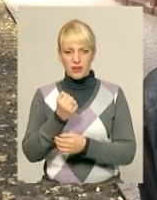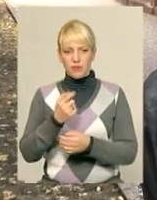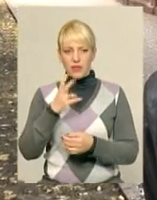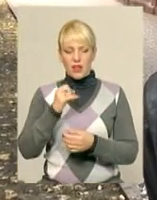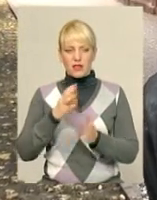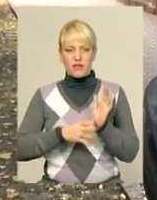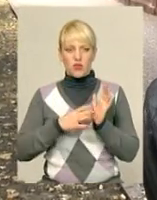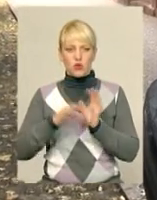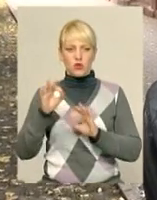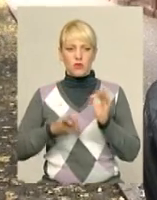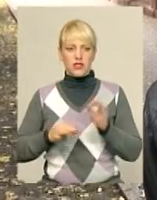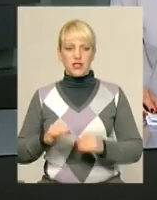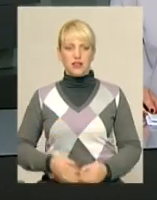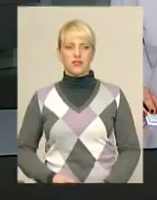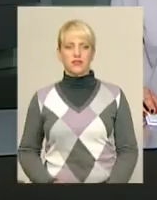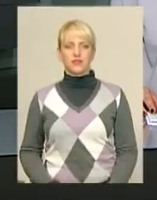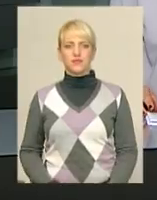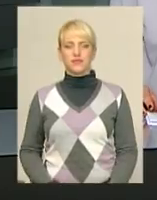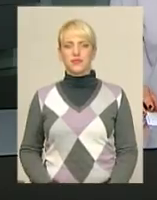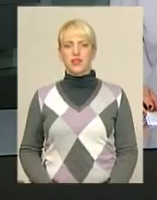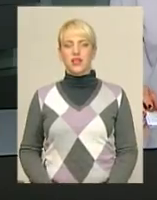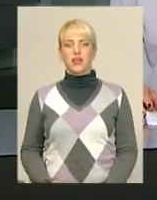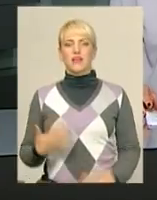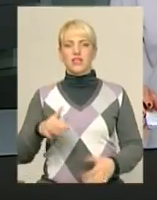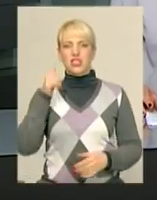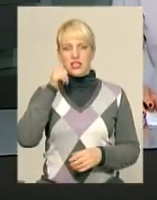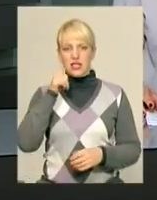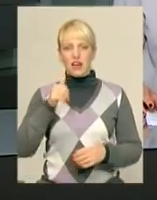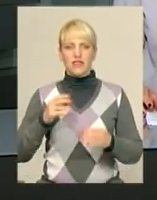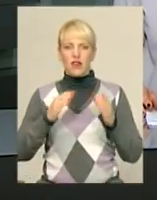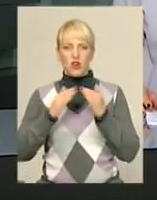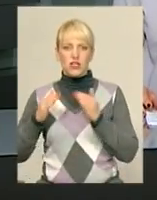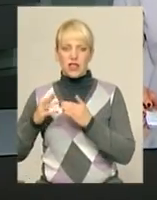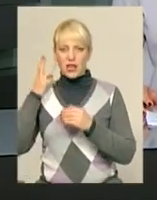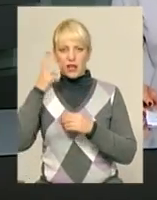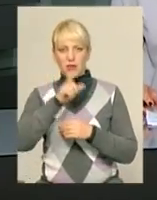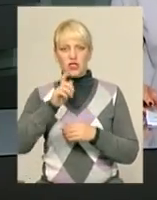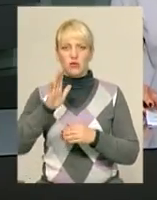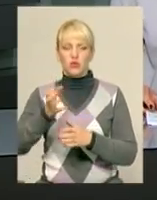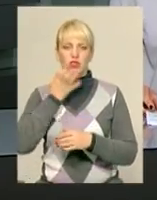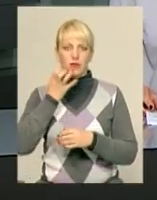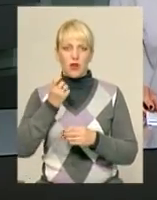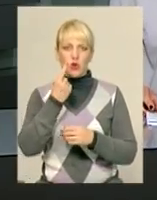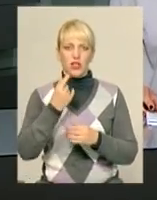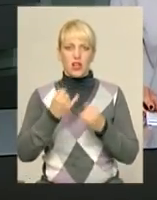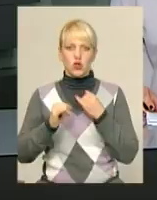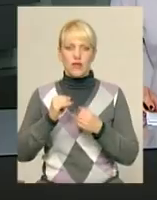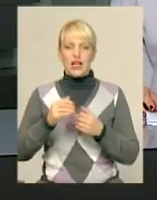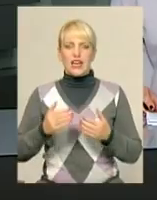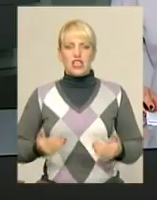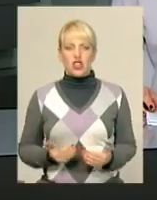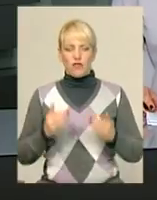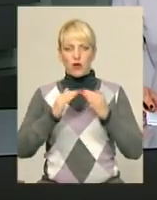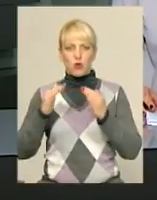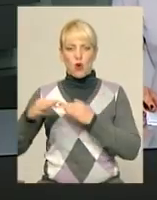90%. Вже завтра в оселях Хмельничан стане тепліше. З 11 жовтня житлові будинки в